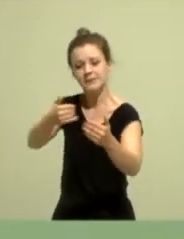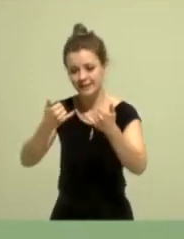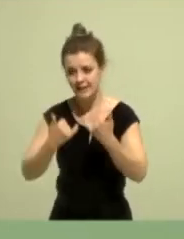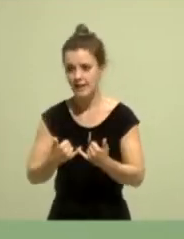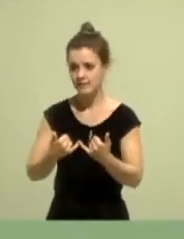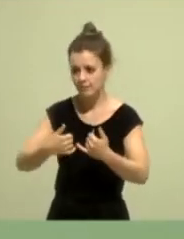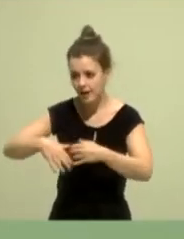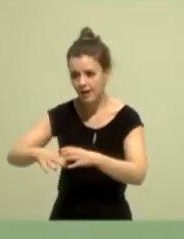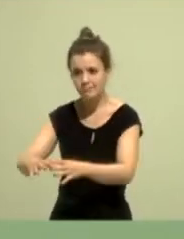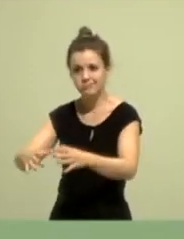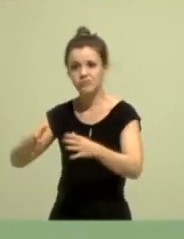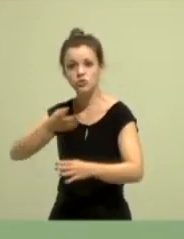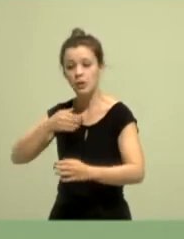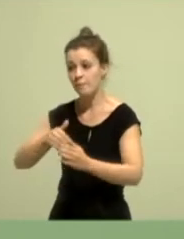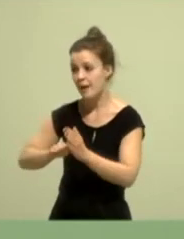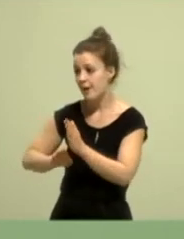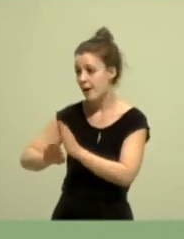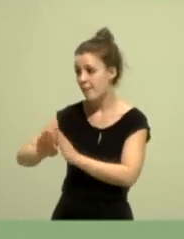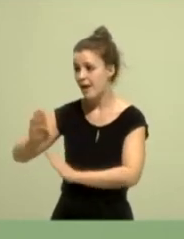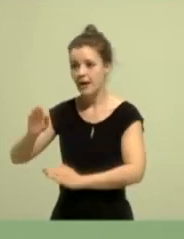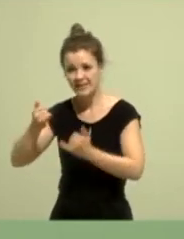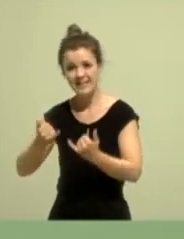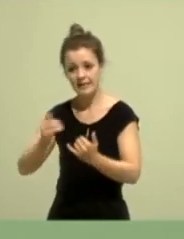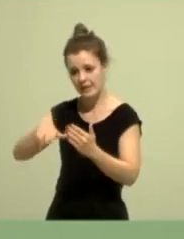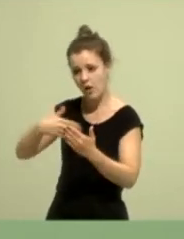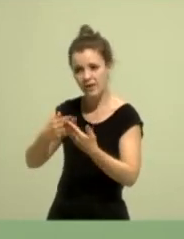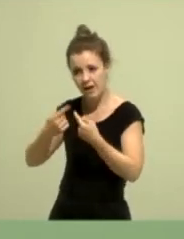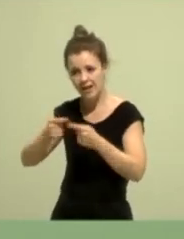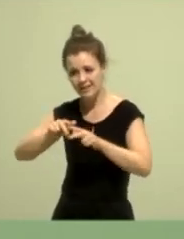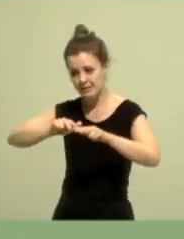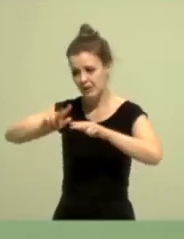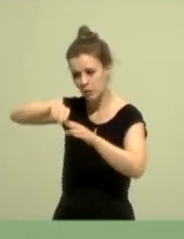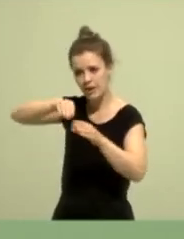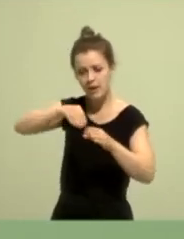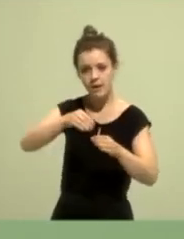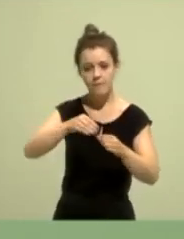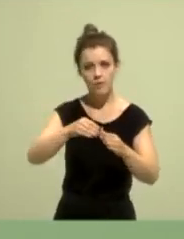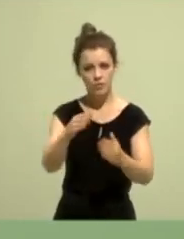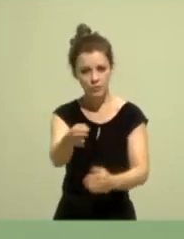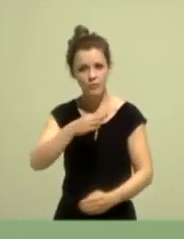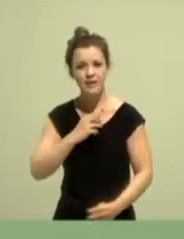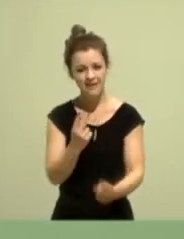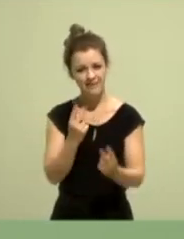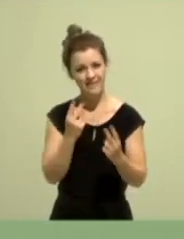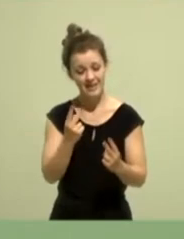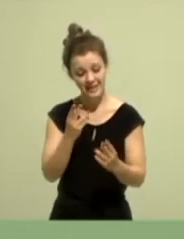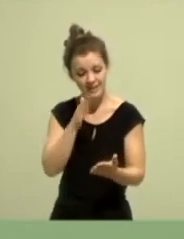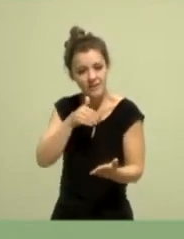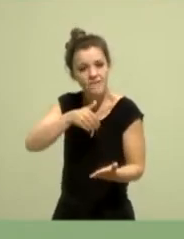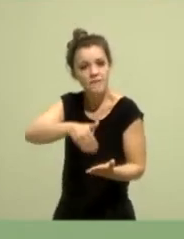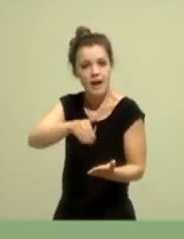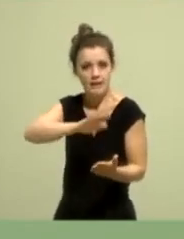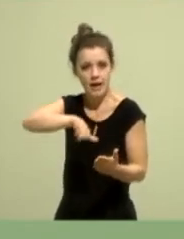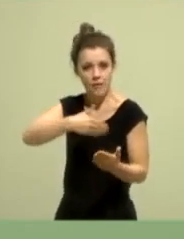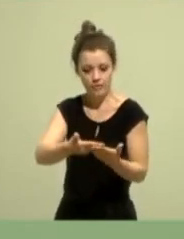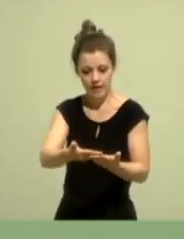Und das ist mir ein Anliegen, dass ich das weiterführen kann, weil wir einfach in fünf Jahren, das ist mein